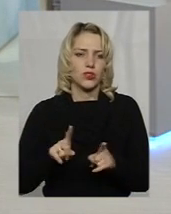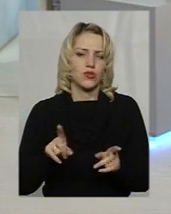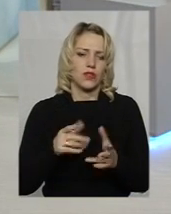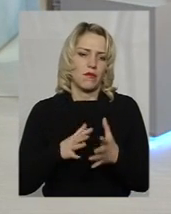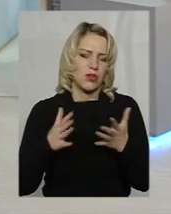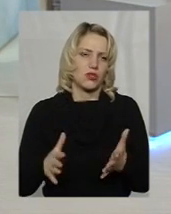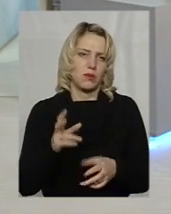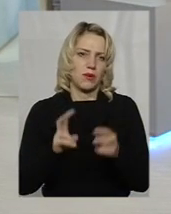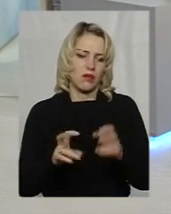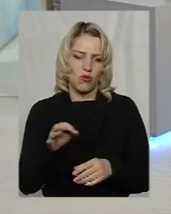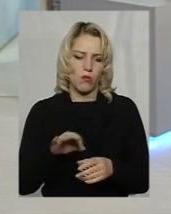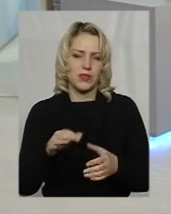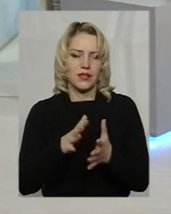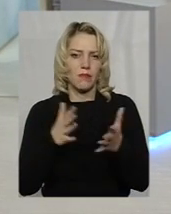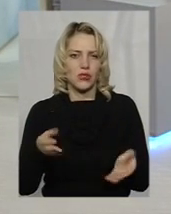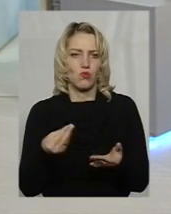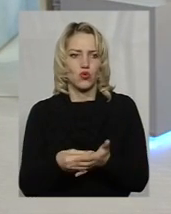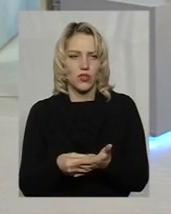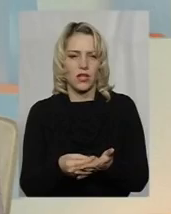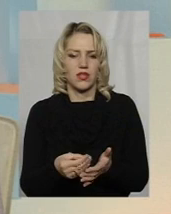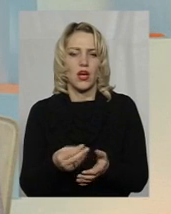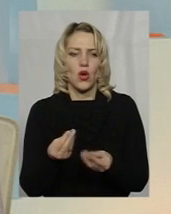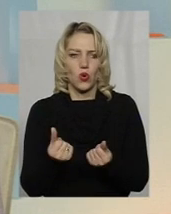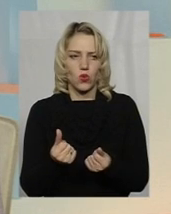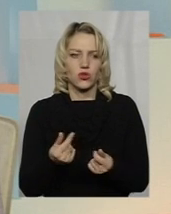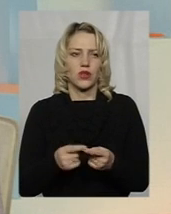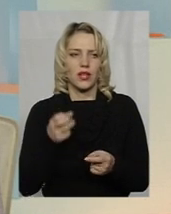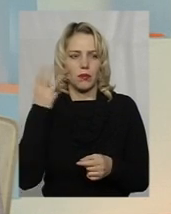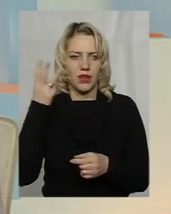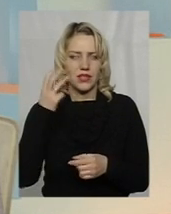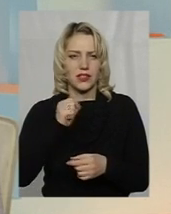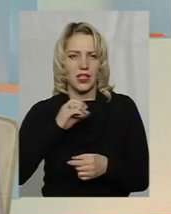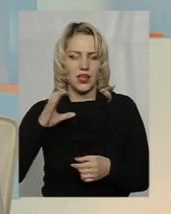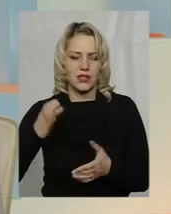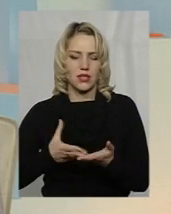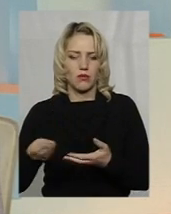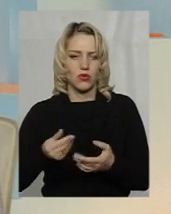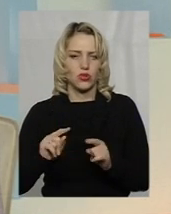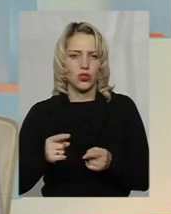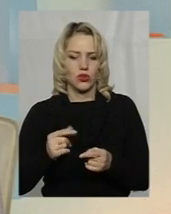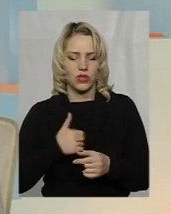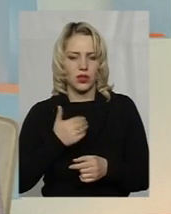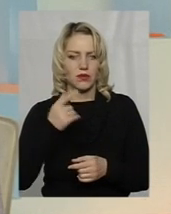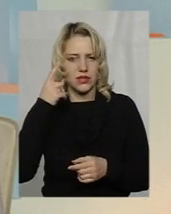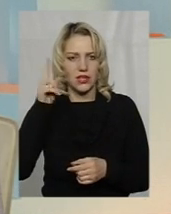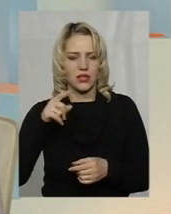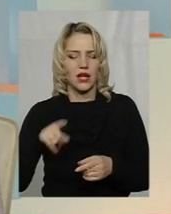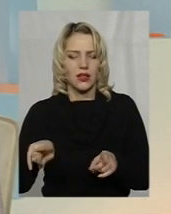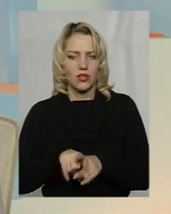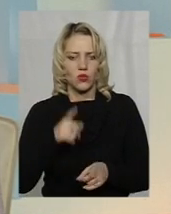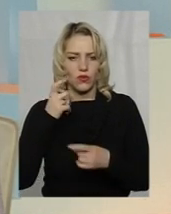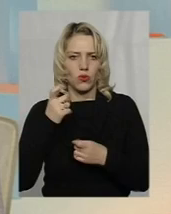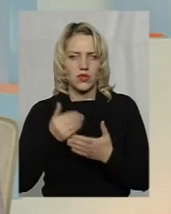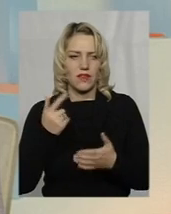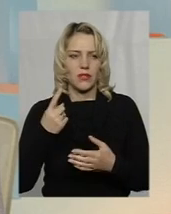області, найбільше бюджетні кошти, вона, хмельницька станція сплочує, і хотіли знати там інформацію